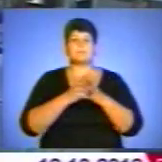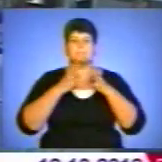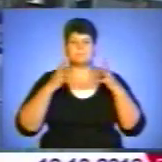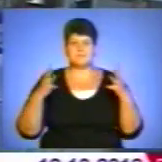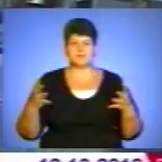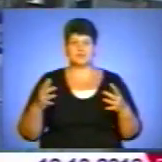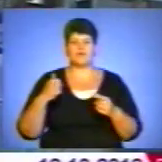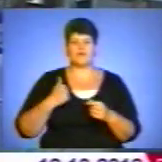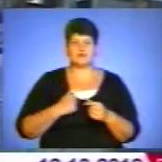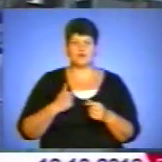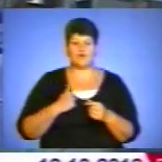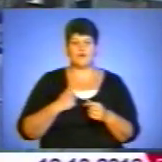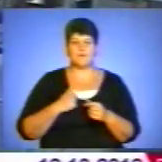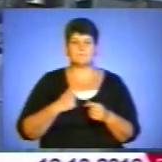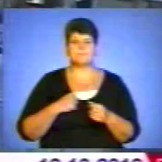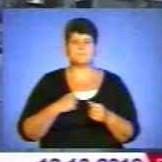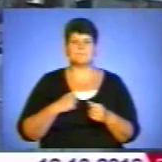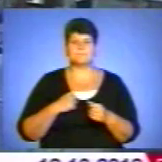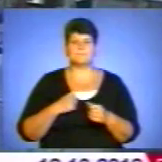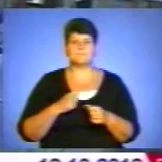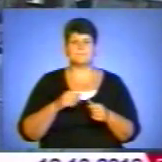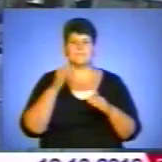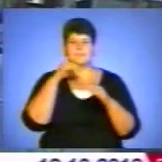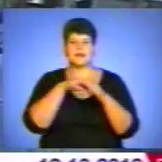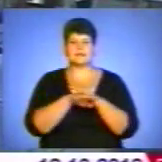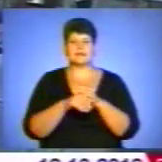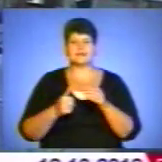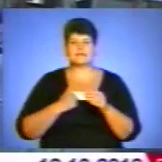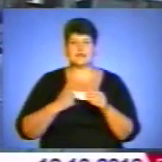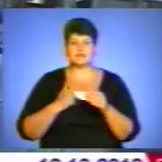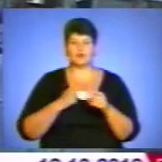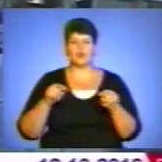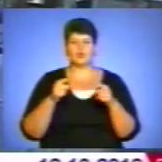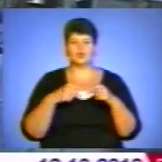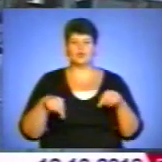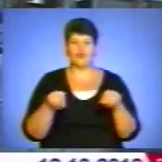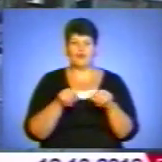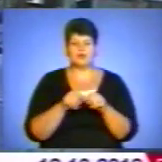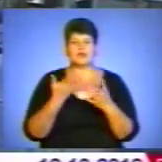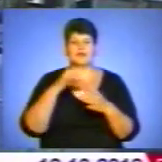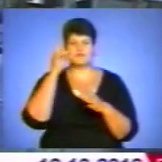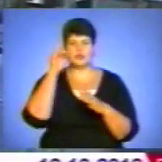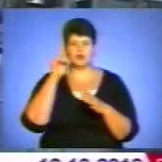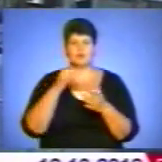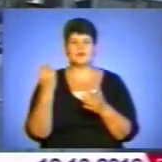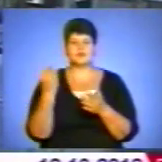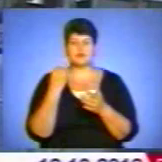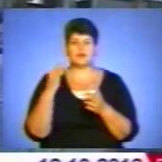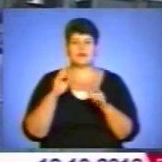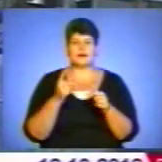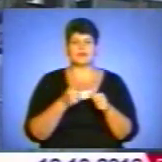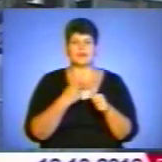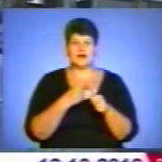військово-партизанського утворення на Україні часів Другої світової війни, яке відомо від сторографії під назвою